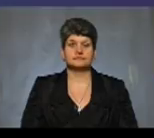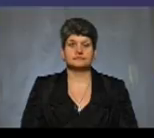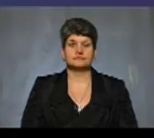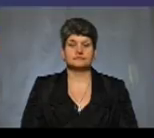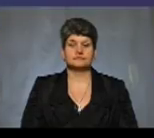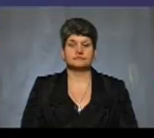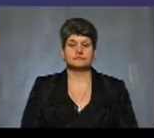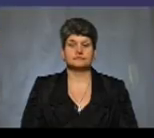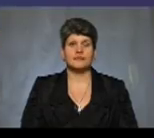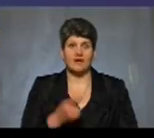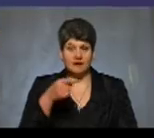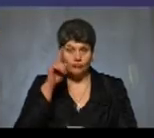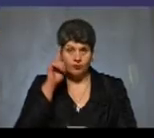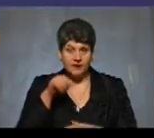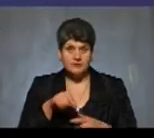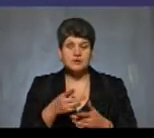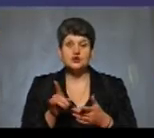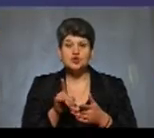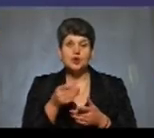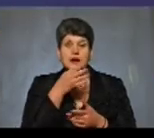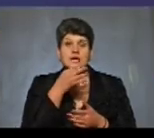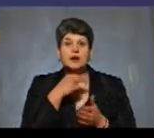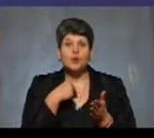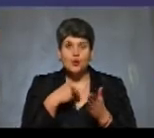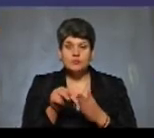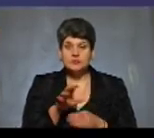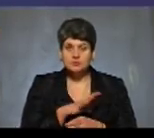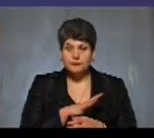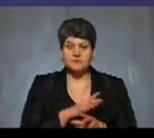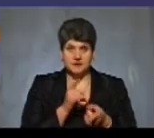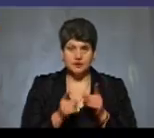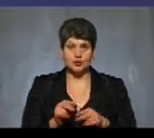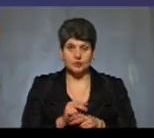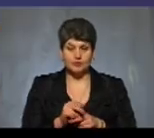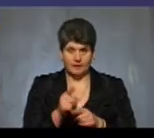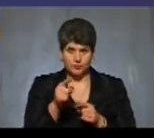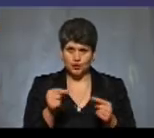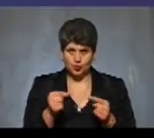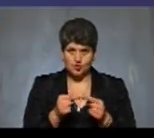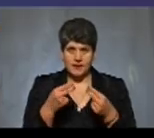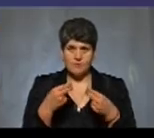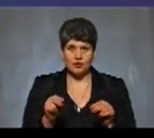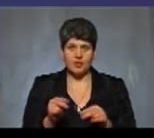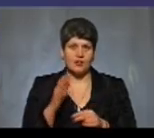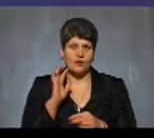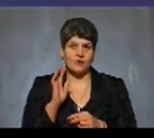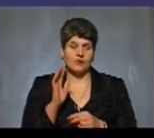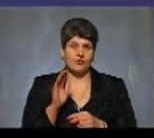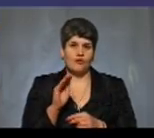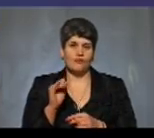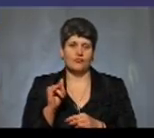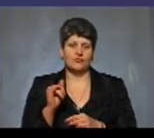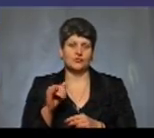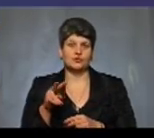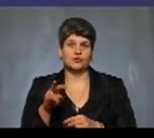А ви впевнені, що ліки, які ви купили, справді лікують? Вам точно не продали фуфломіцин? За останні